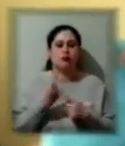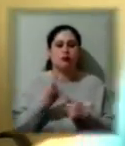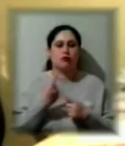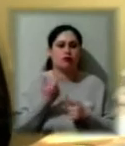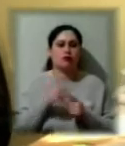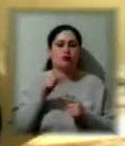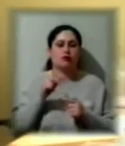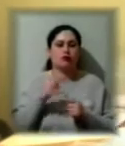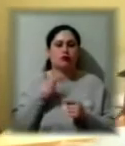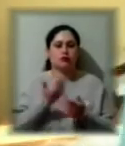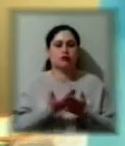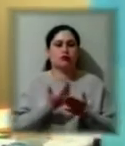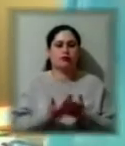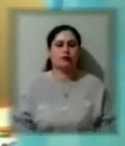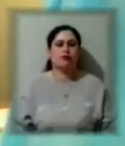продемонструю.